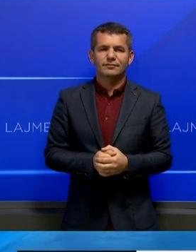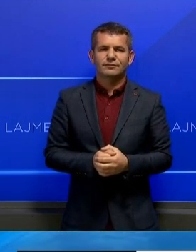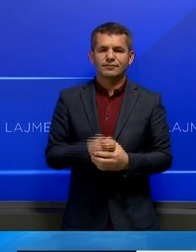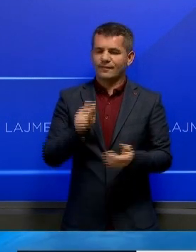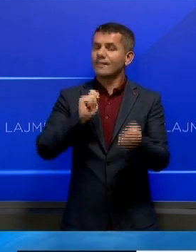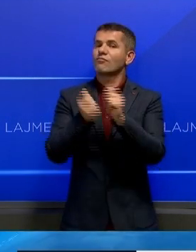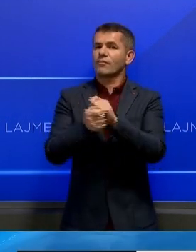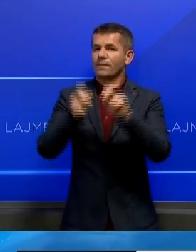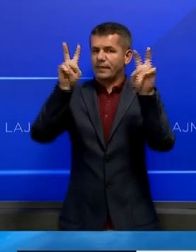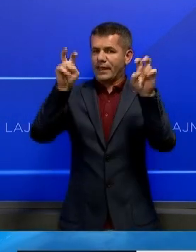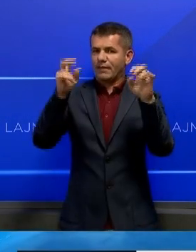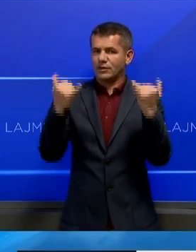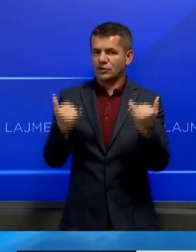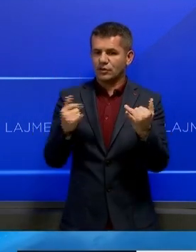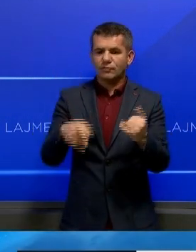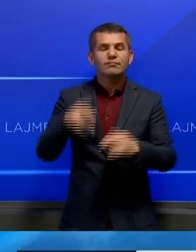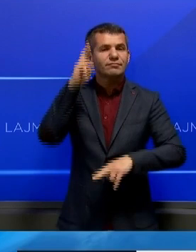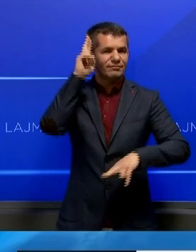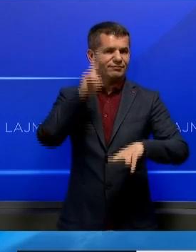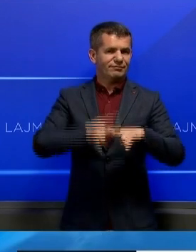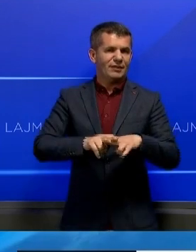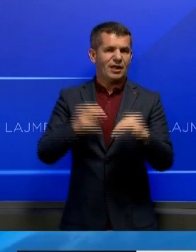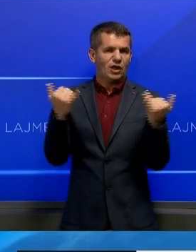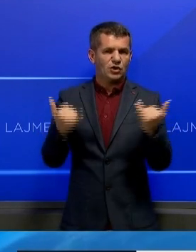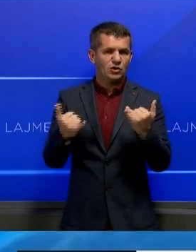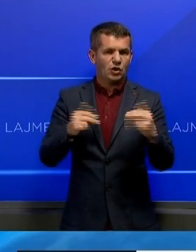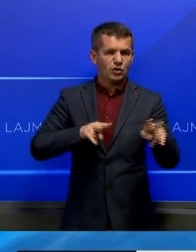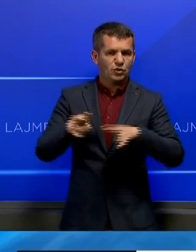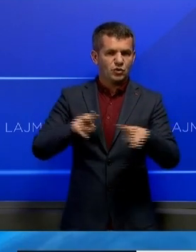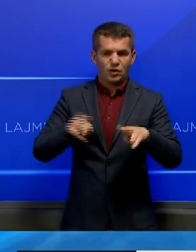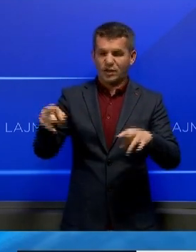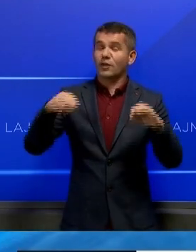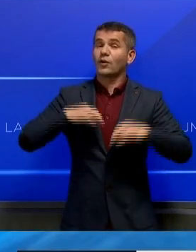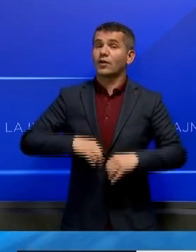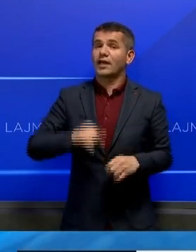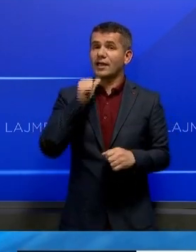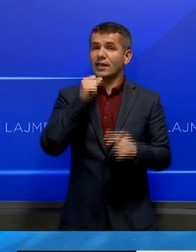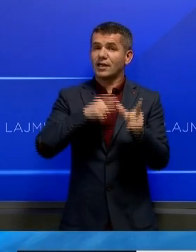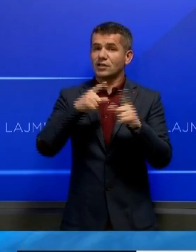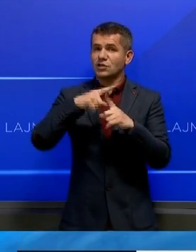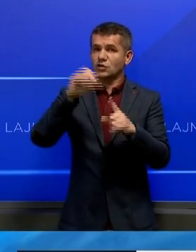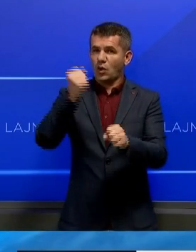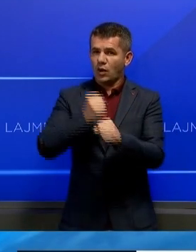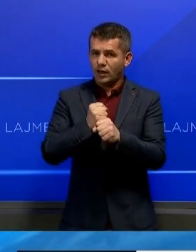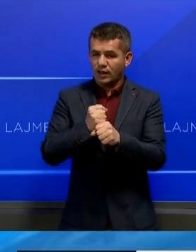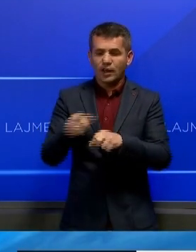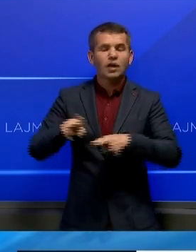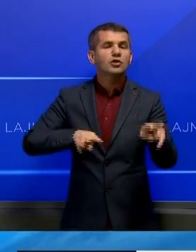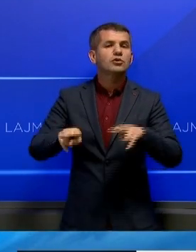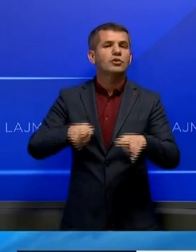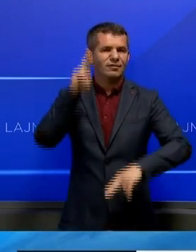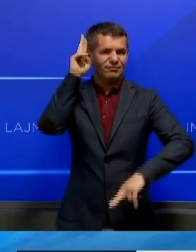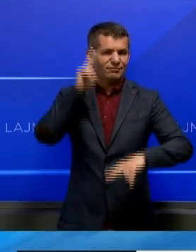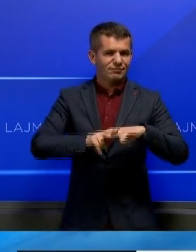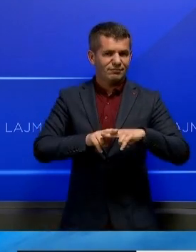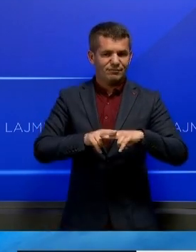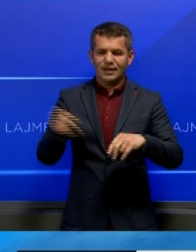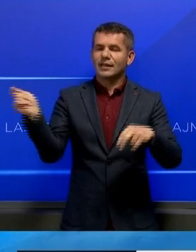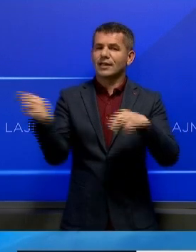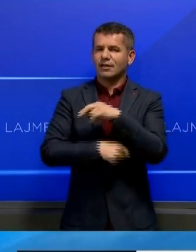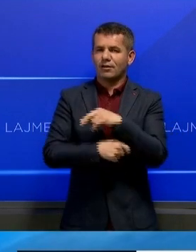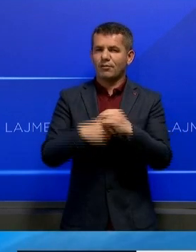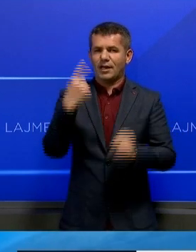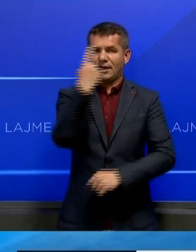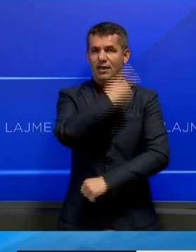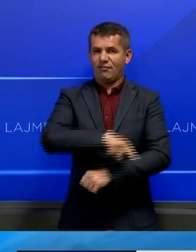Ndrojmë temë është shpalur akë gjykimin dhe i kryetarit të istogut Haki Rugova. Gjukata ka marë vendim që ajtë të denot me